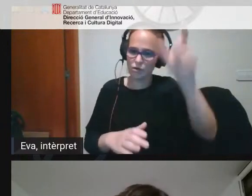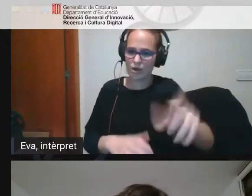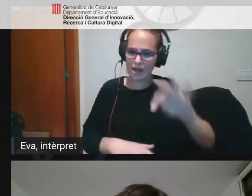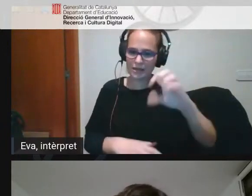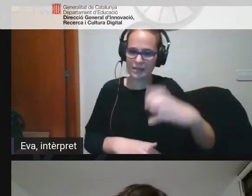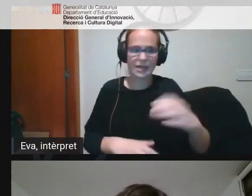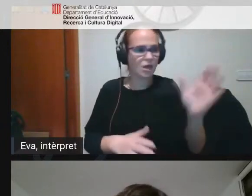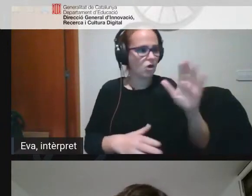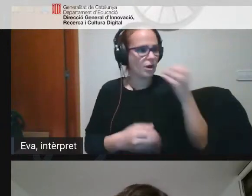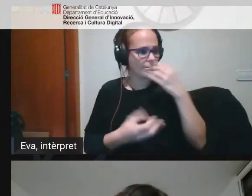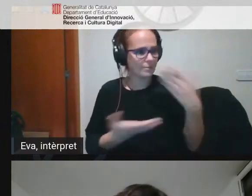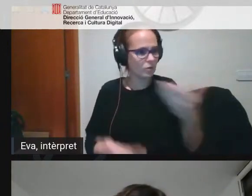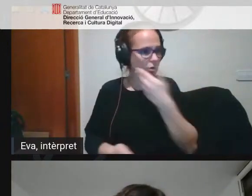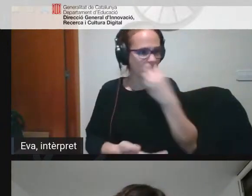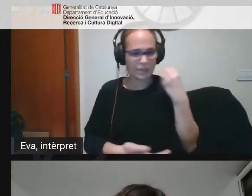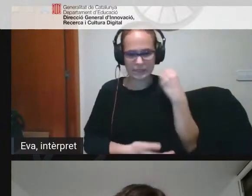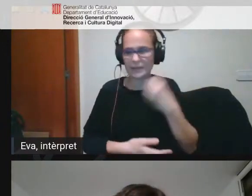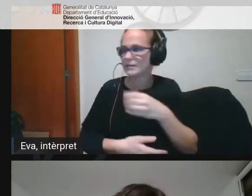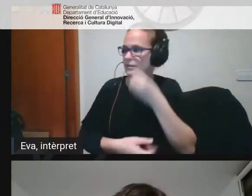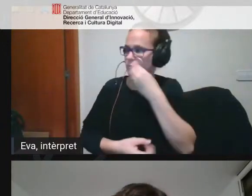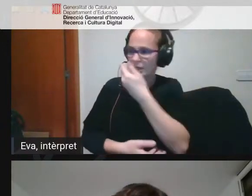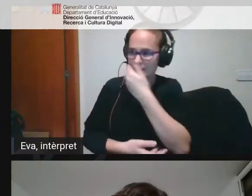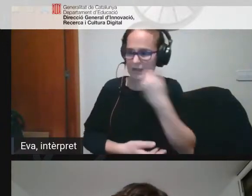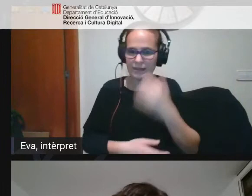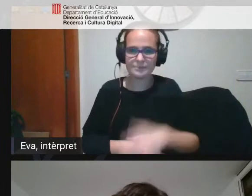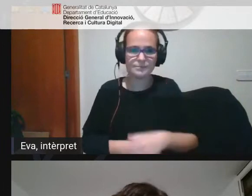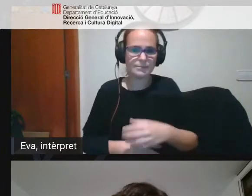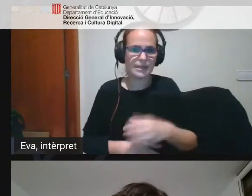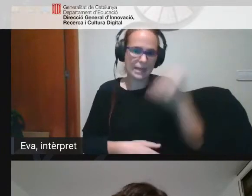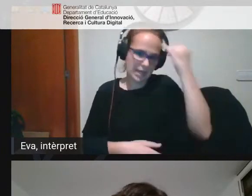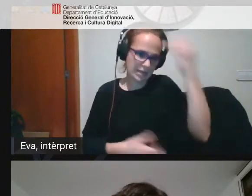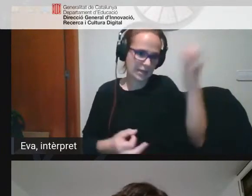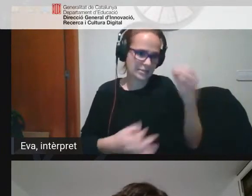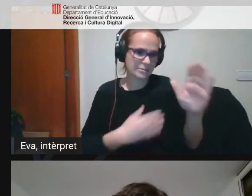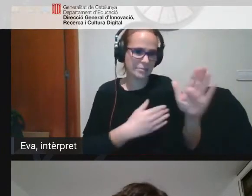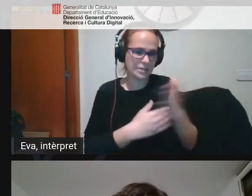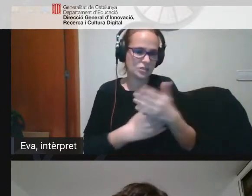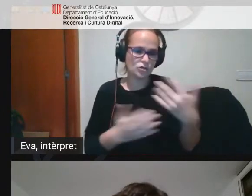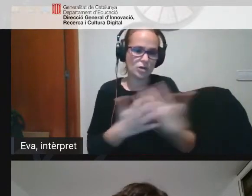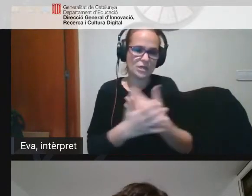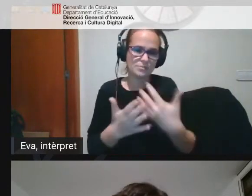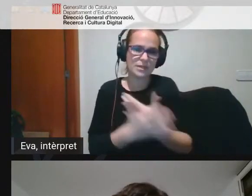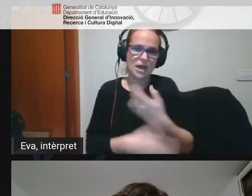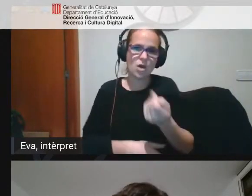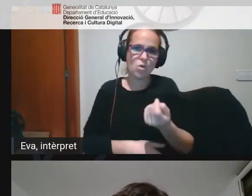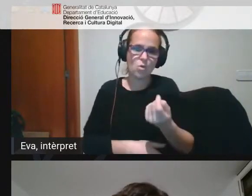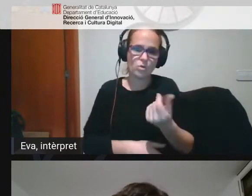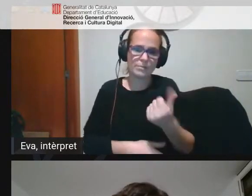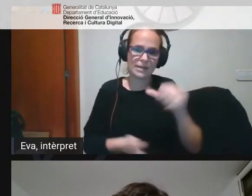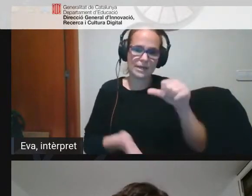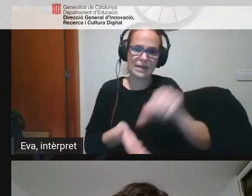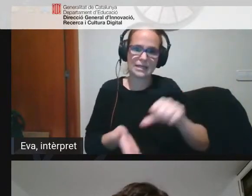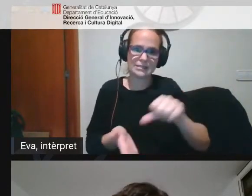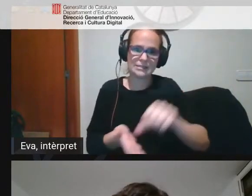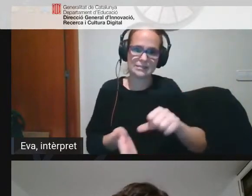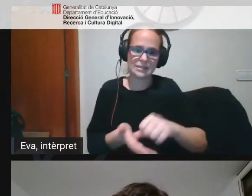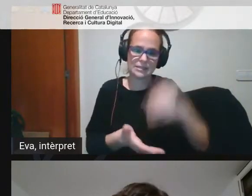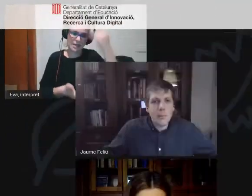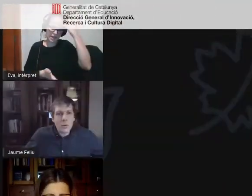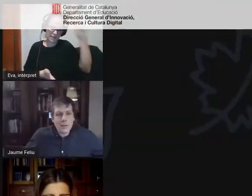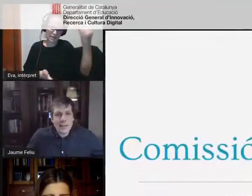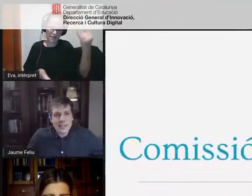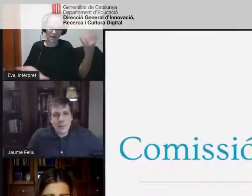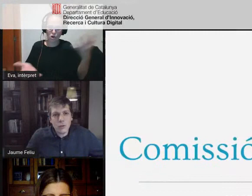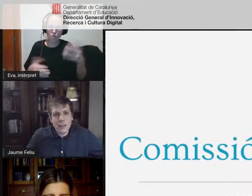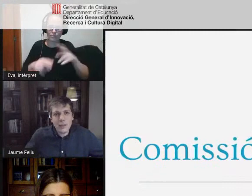benvinguda i l'idea és aquesta deixem la pregunta la presentació que ens expliquis una mica el centre doncs quina idea els hi veu fer